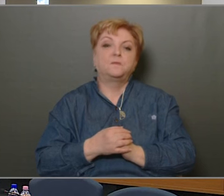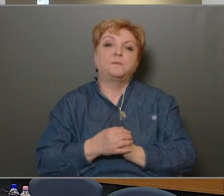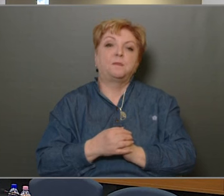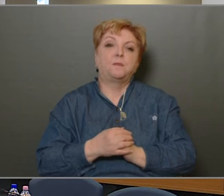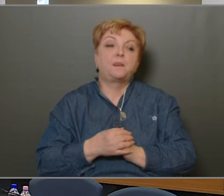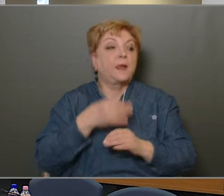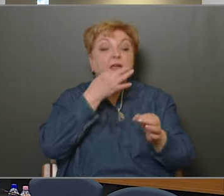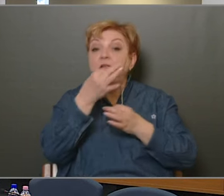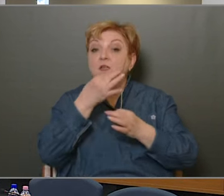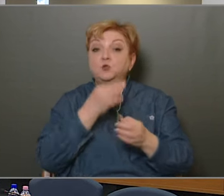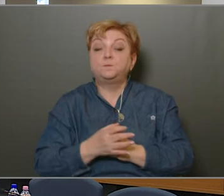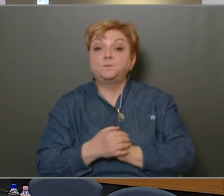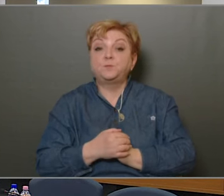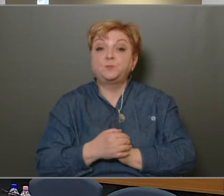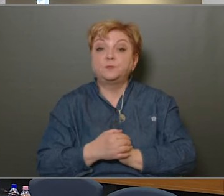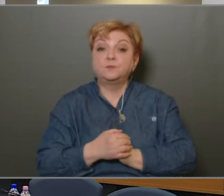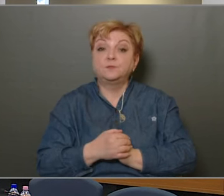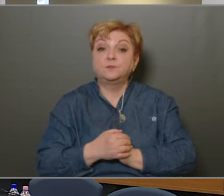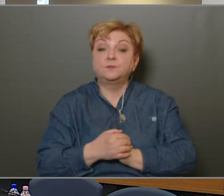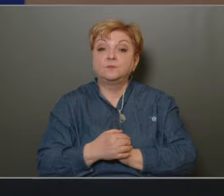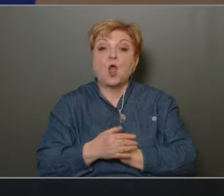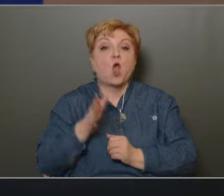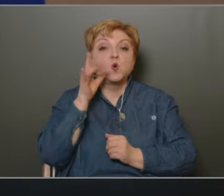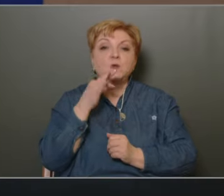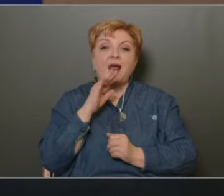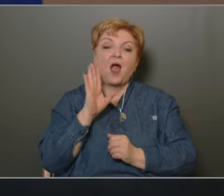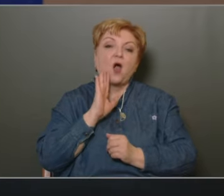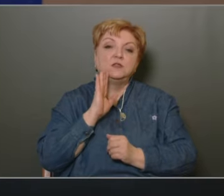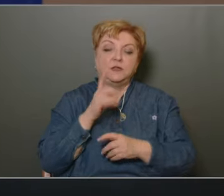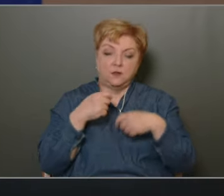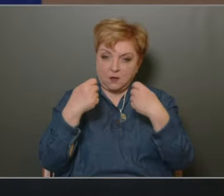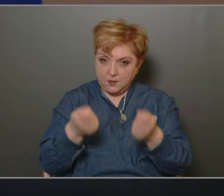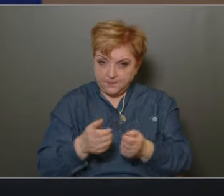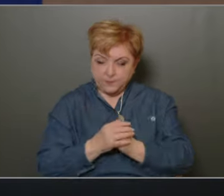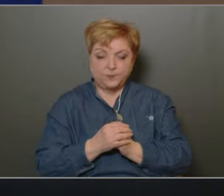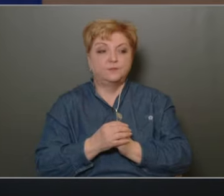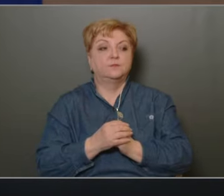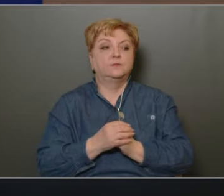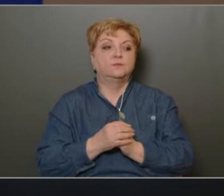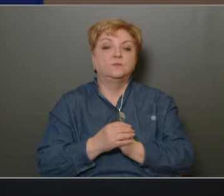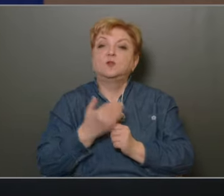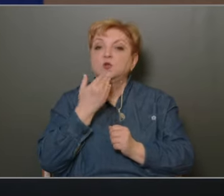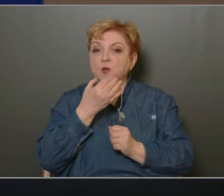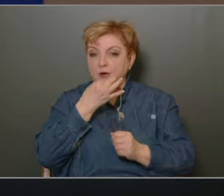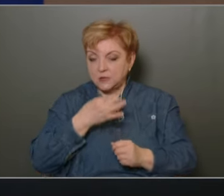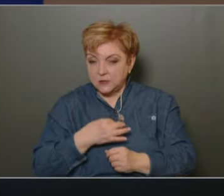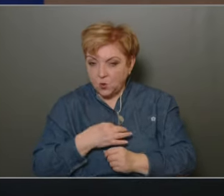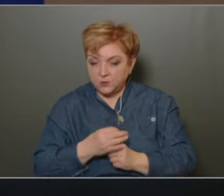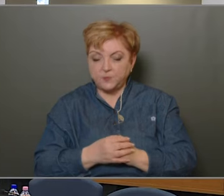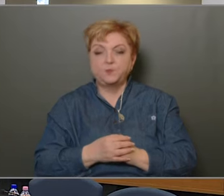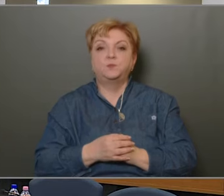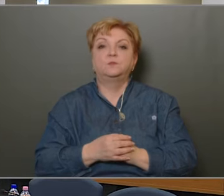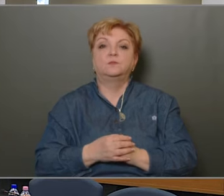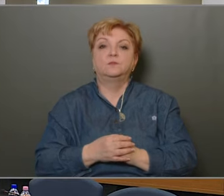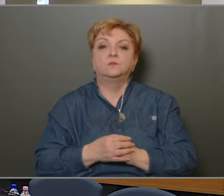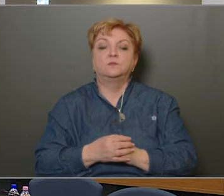Igen, kérdés van-e? Kúgyi el Attila kérdez, megadom a szó Köszönöm a szót, polgármester